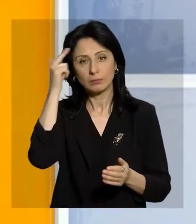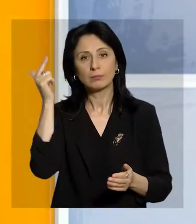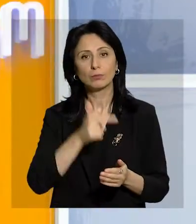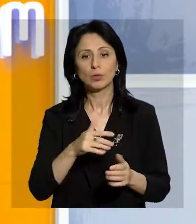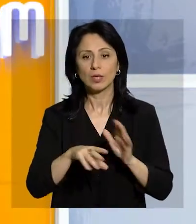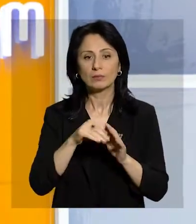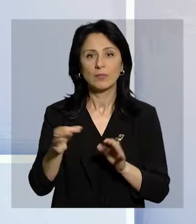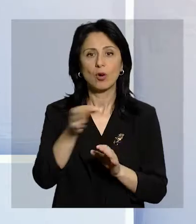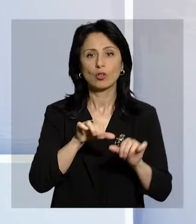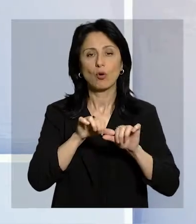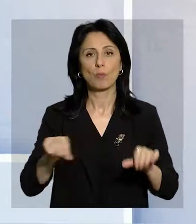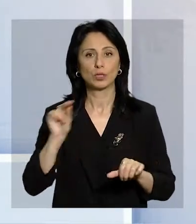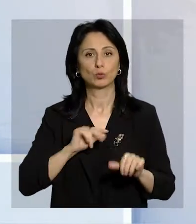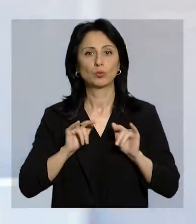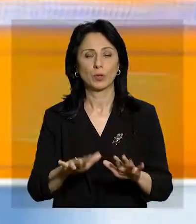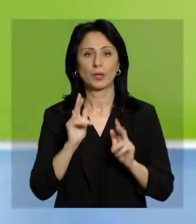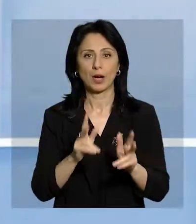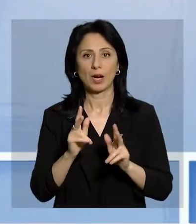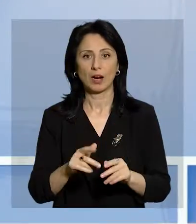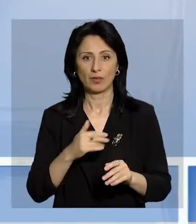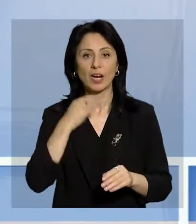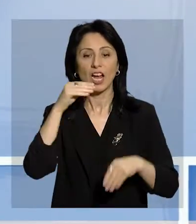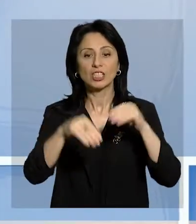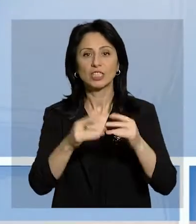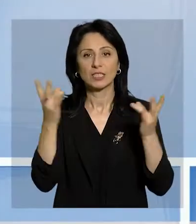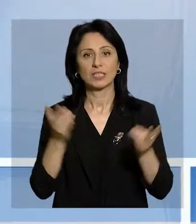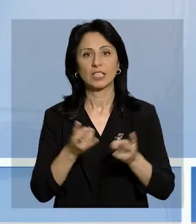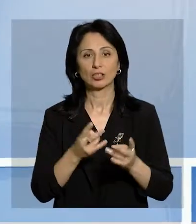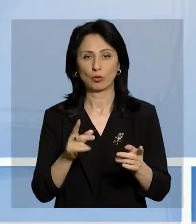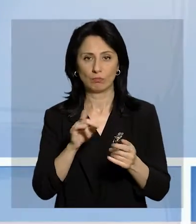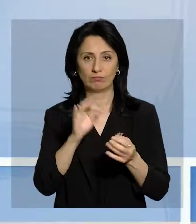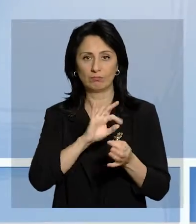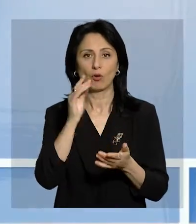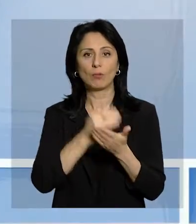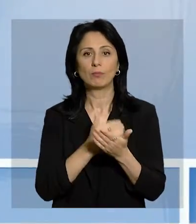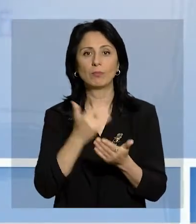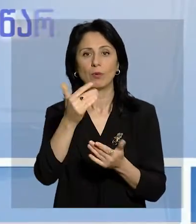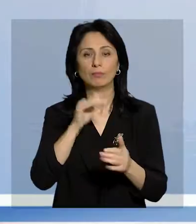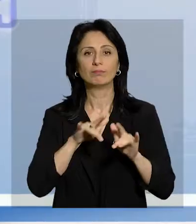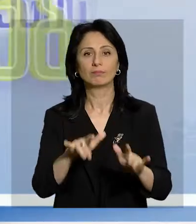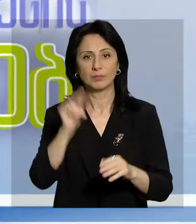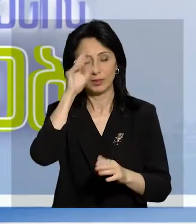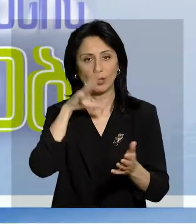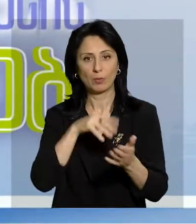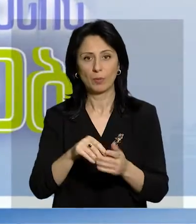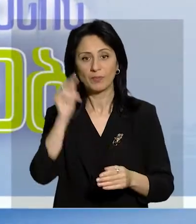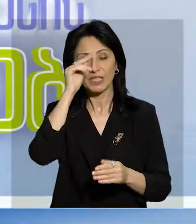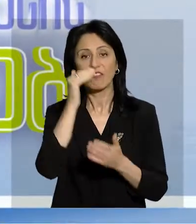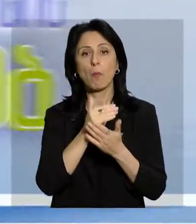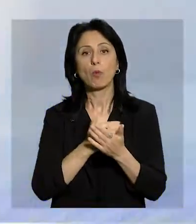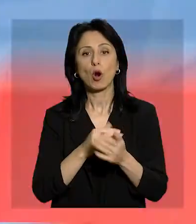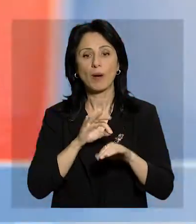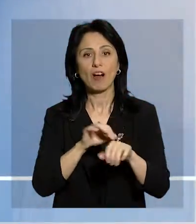iştirakçılar Dairə Seçki Komissiyasının fəaliyyəti və səs vermə günü şikayətlərlə bağlı inzibati qaydalarının həyata keçirilməsi haqqında bilik əldə edəcəklər. Təlim